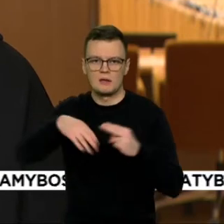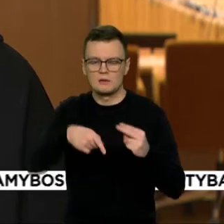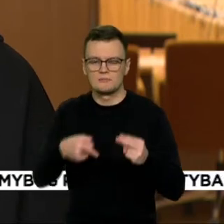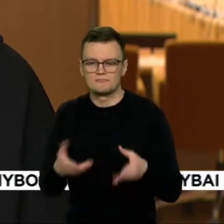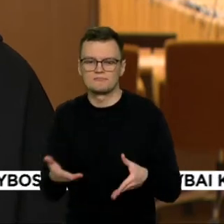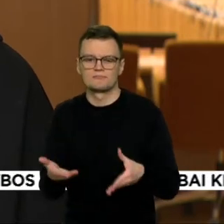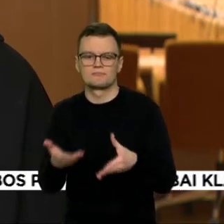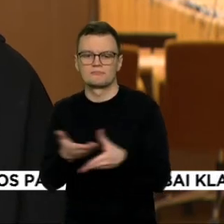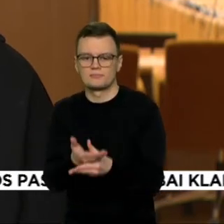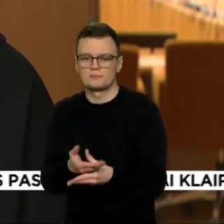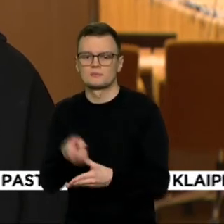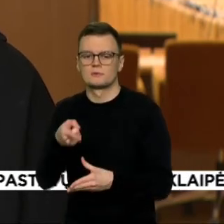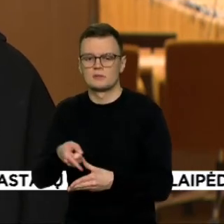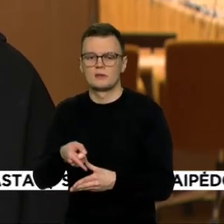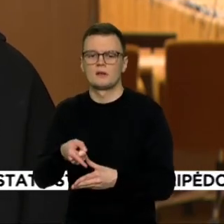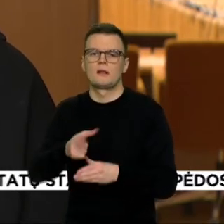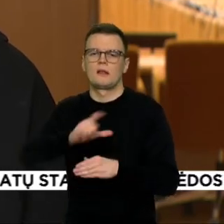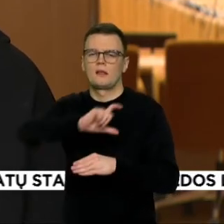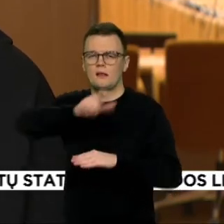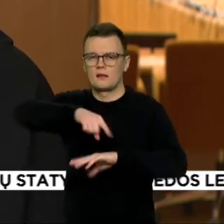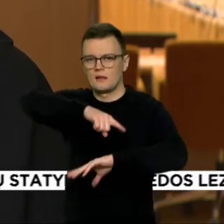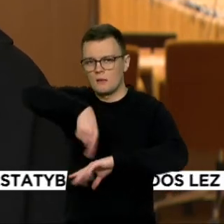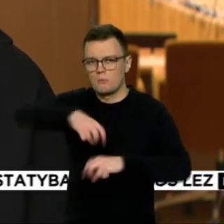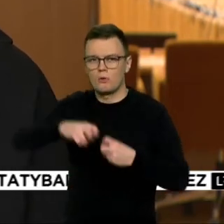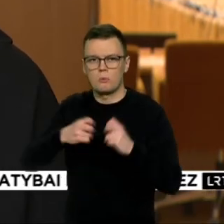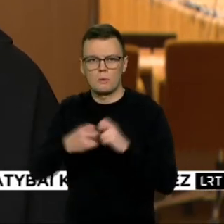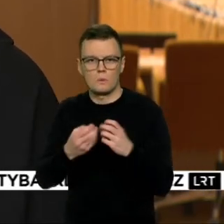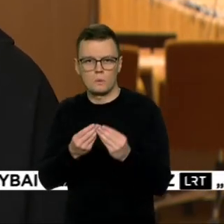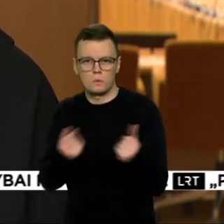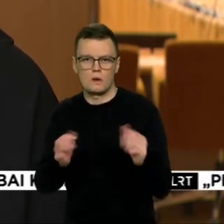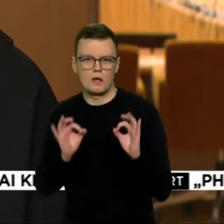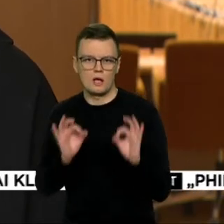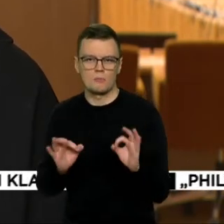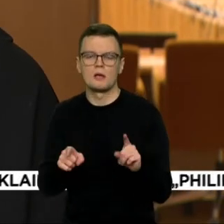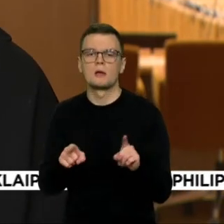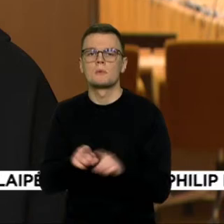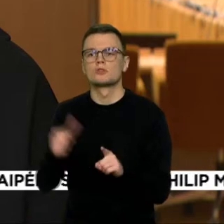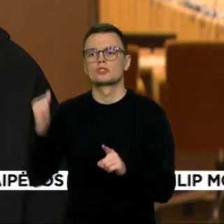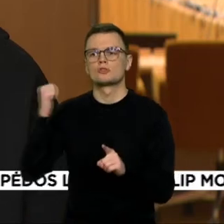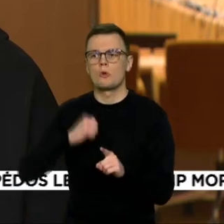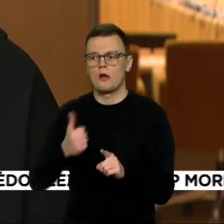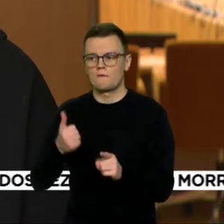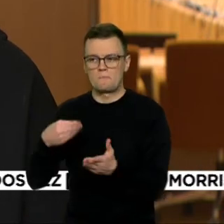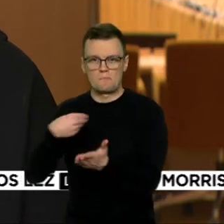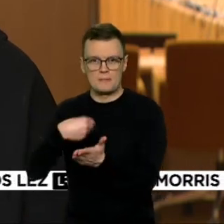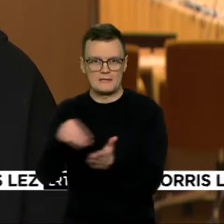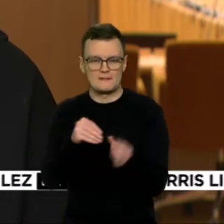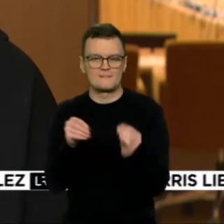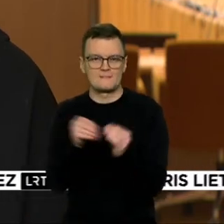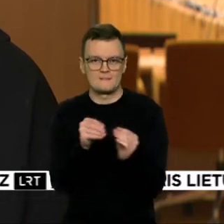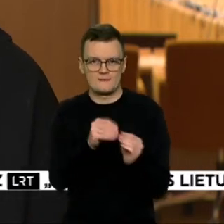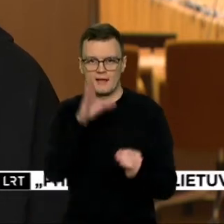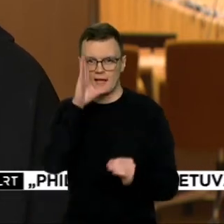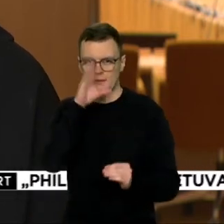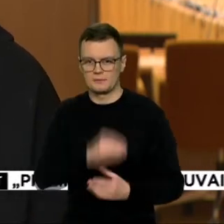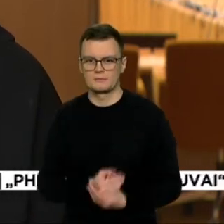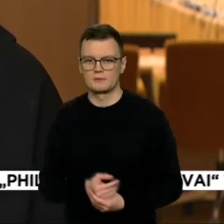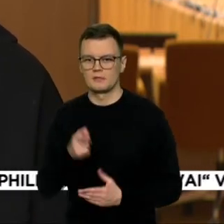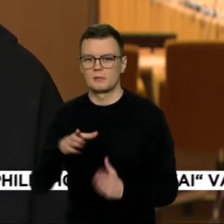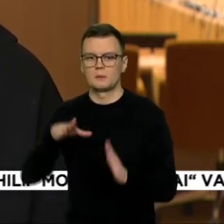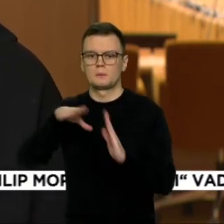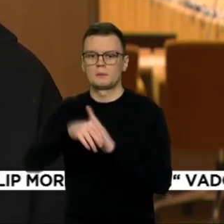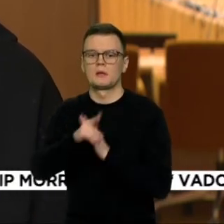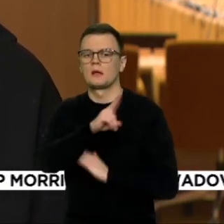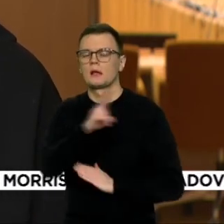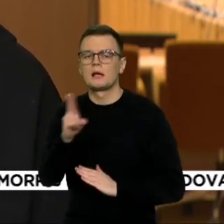problemos sprendimo. Ir taip pat kitas prioritetas yra žmonių perkamosios galios išsaugojimas. Ir ten turbūt dedamosios dalis yra tiek dirbančių iš žmonių